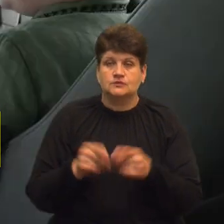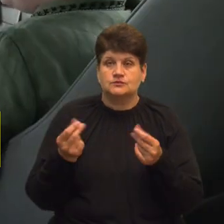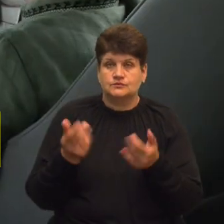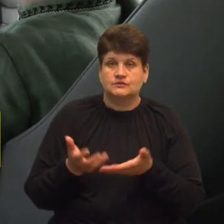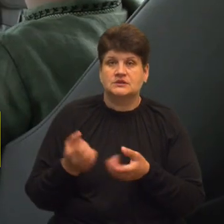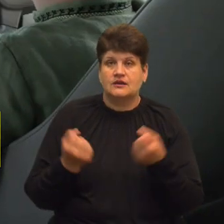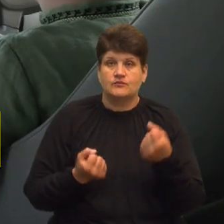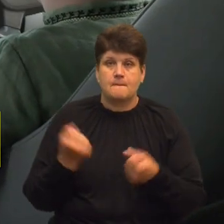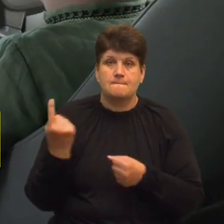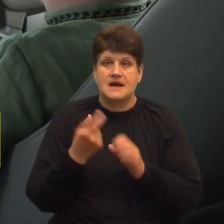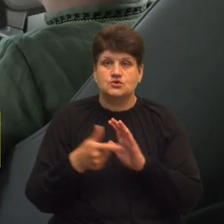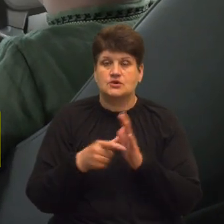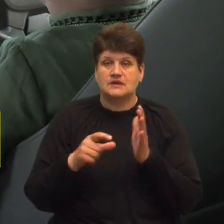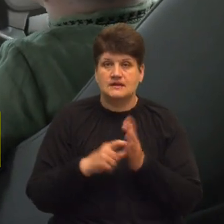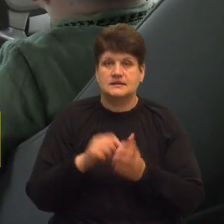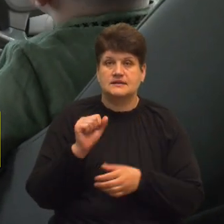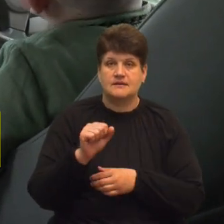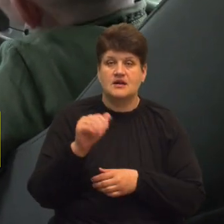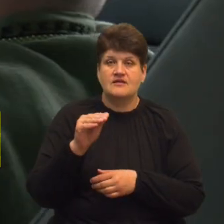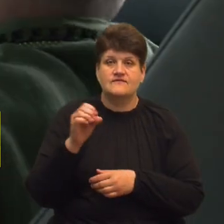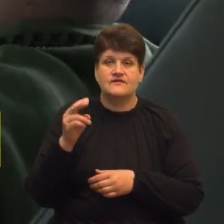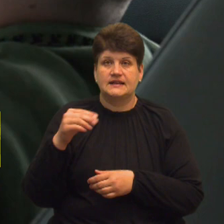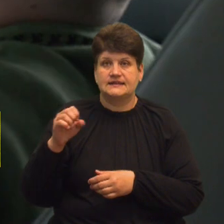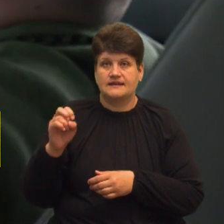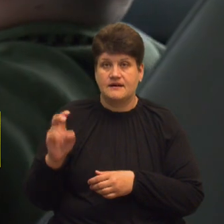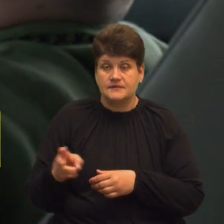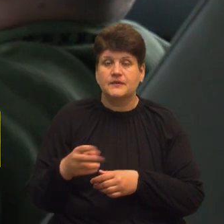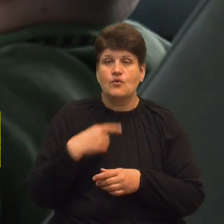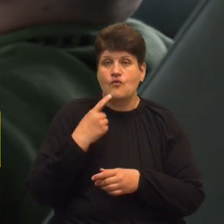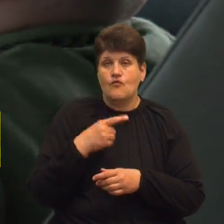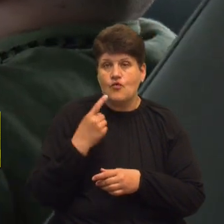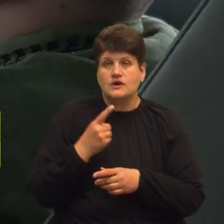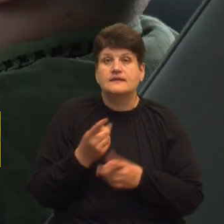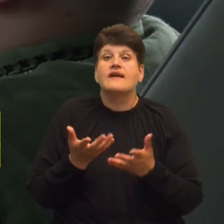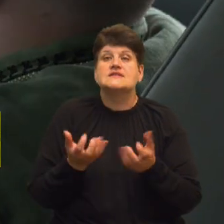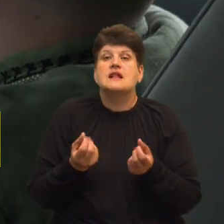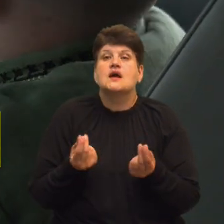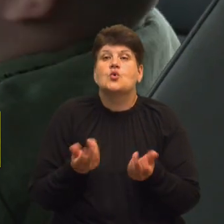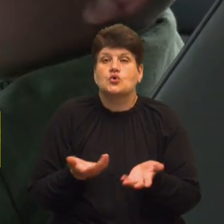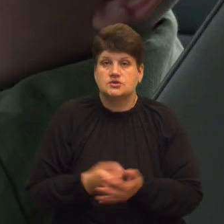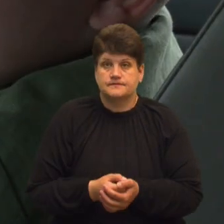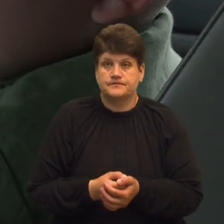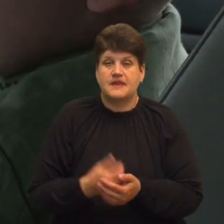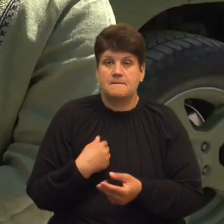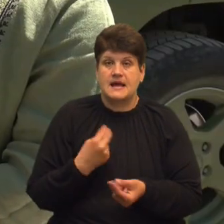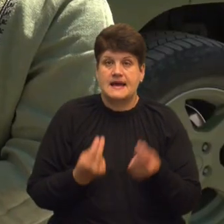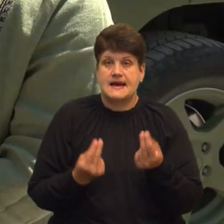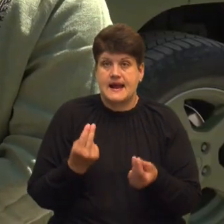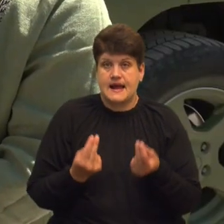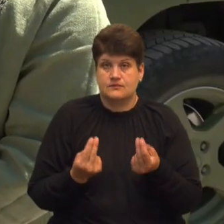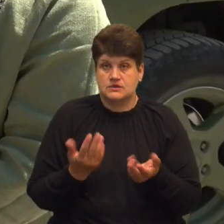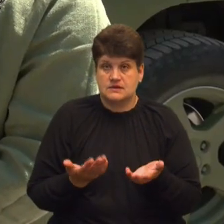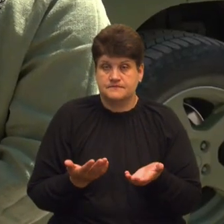першокласники ліцею Артем Федак та Ельдар Бельдій. Розповідають, де взяли гроші. Ми граємося,